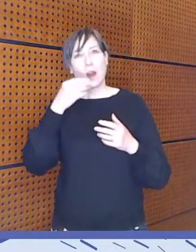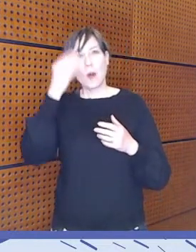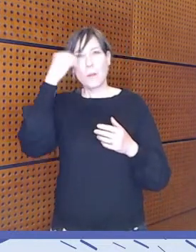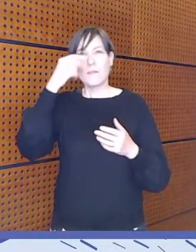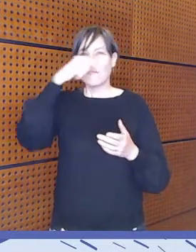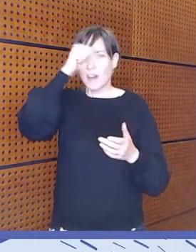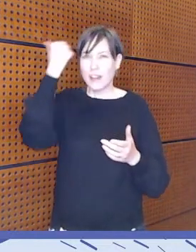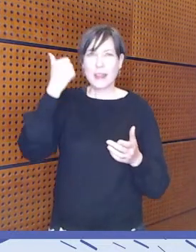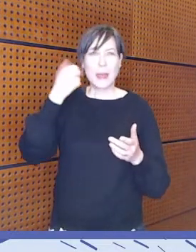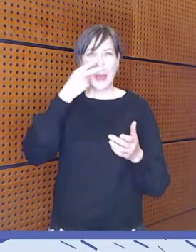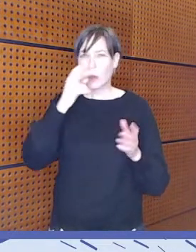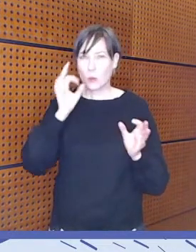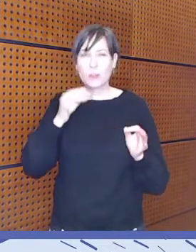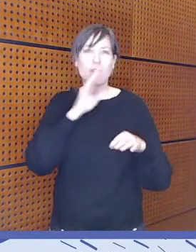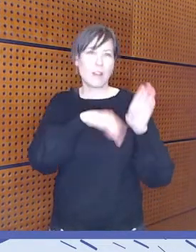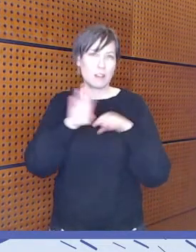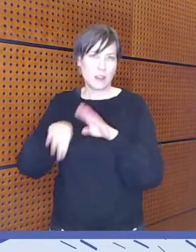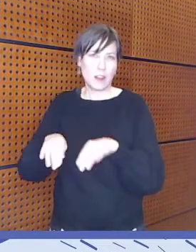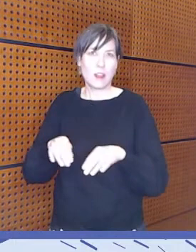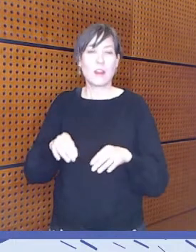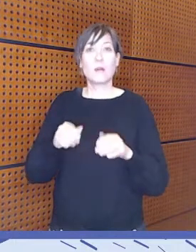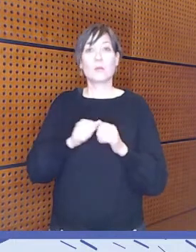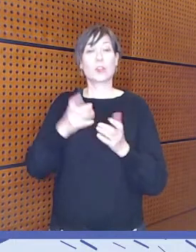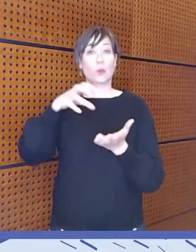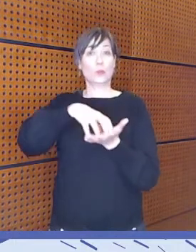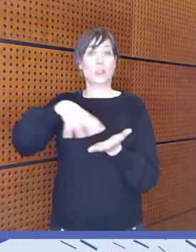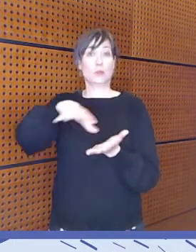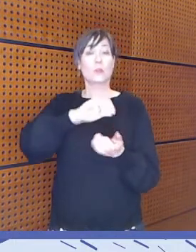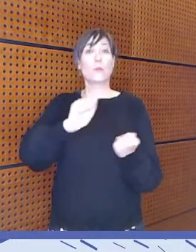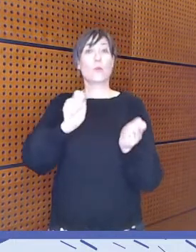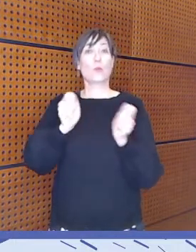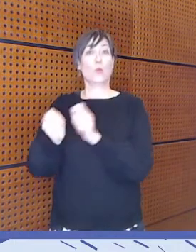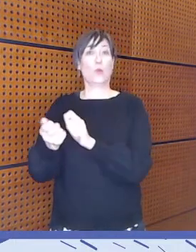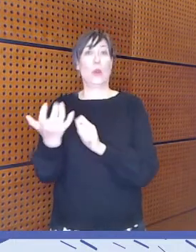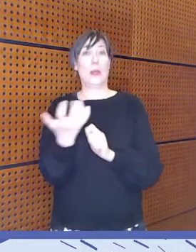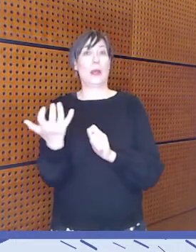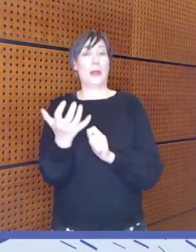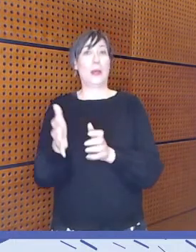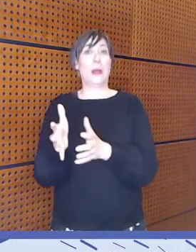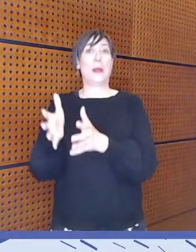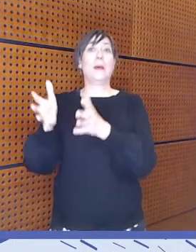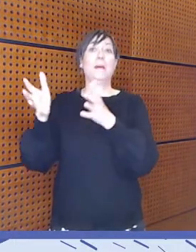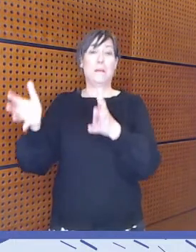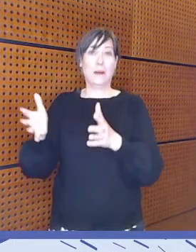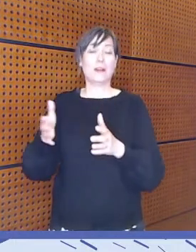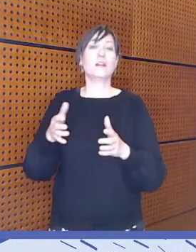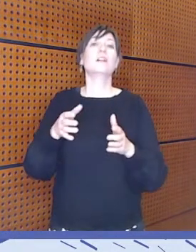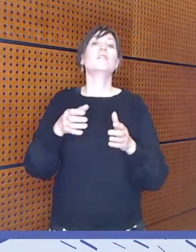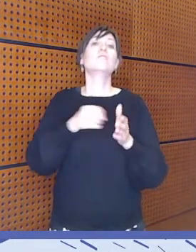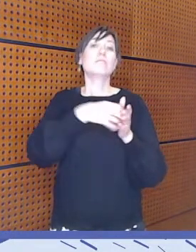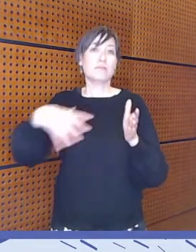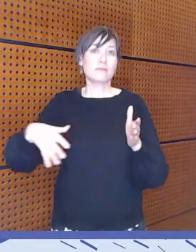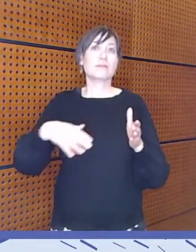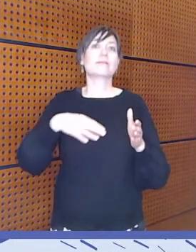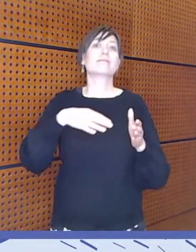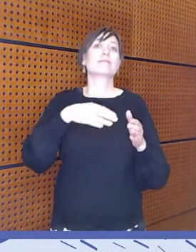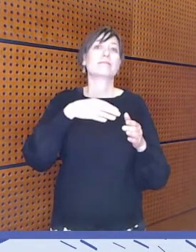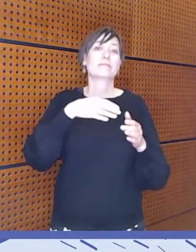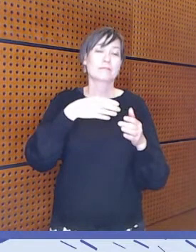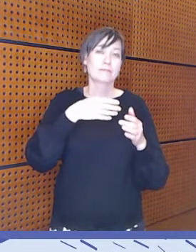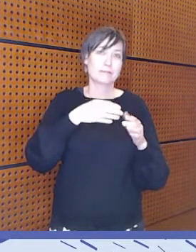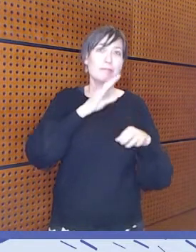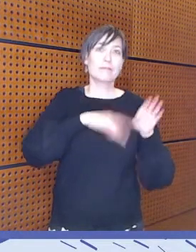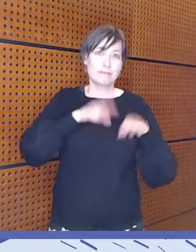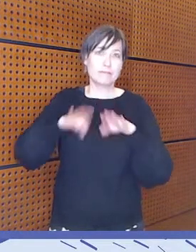nyt erityisesti ja kun yhteiskunta on digitalisoitunut, niin se on myös tuonut paljon eriarvoisuutta, mutta toisaalta myös paljon